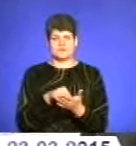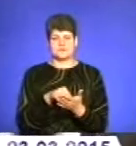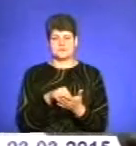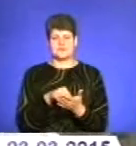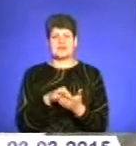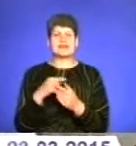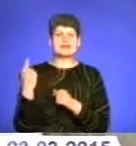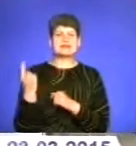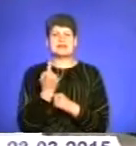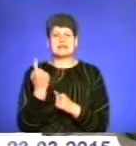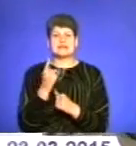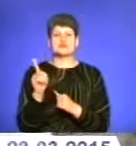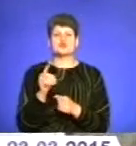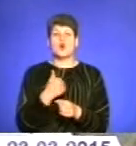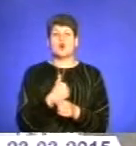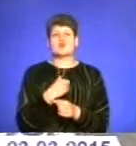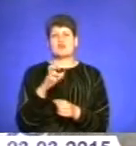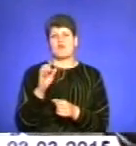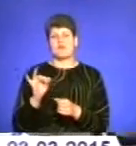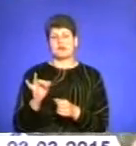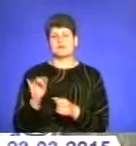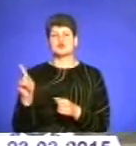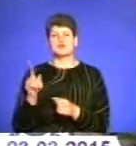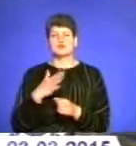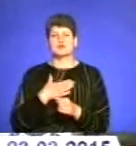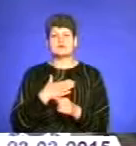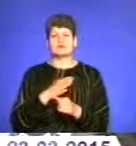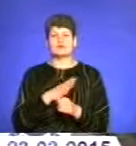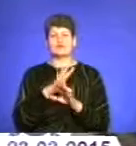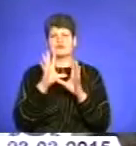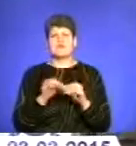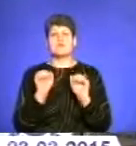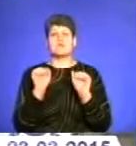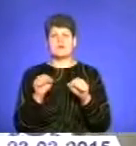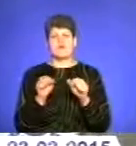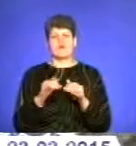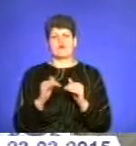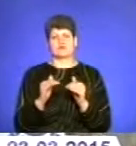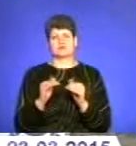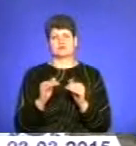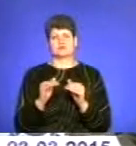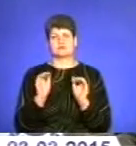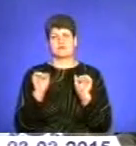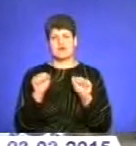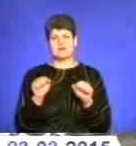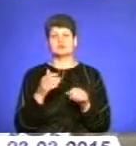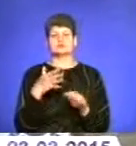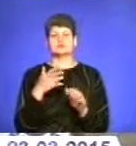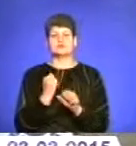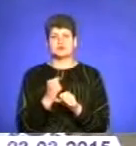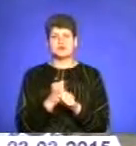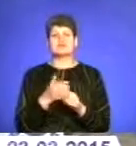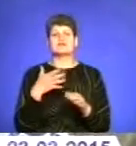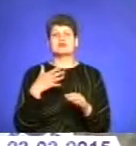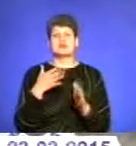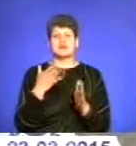Єдине, що хотів би, щоб воно все йшло в правовому полі. Пан Вадим розуміє, що є ще